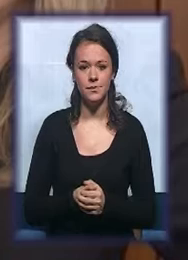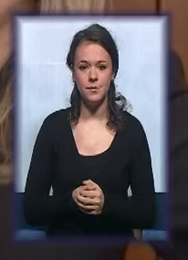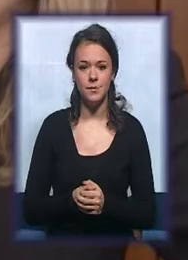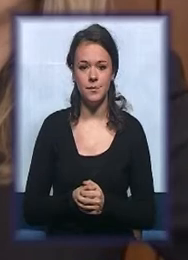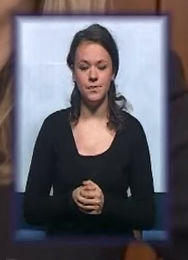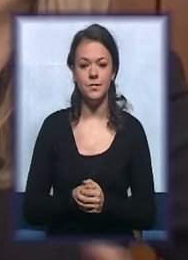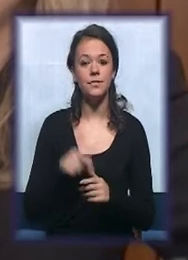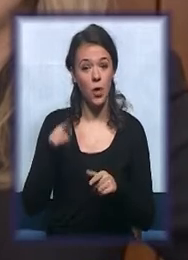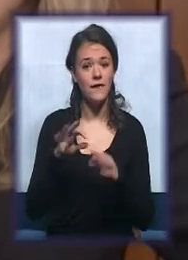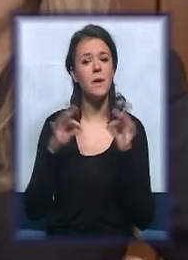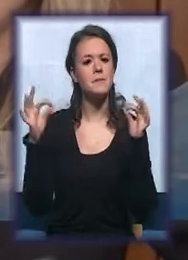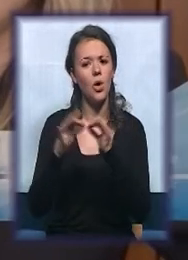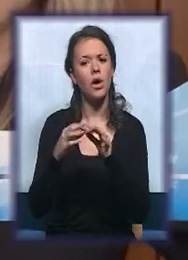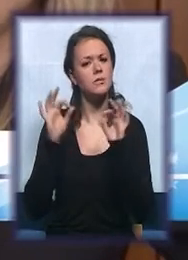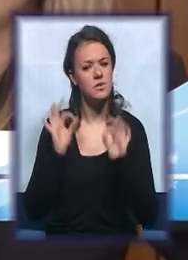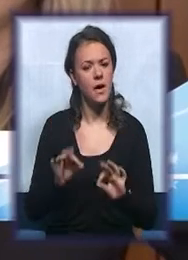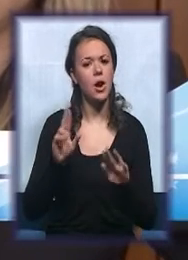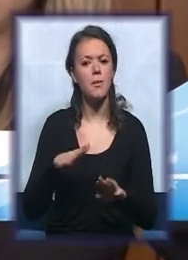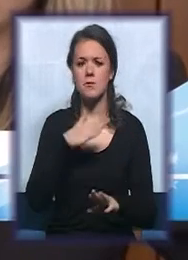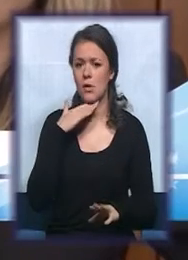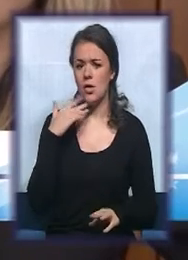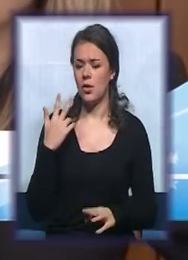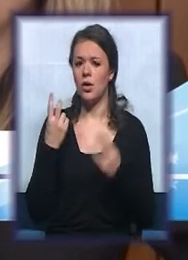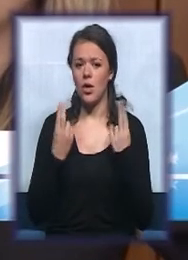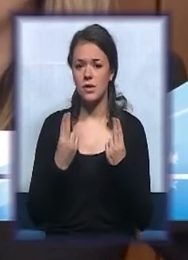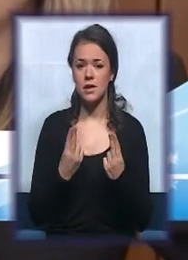Ovaj projekat zaista ima mnogo značaja.